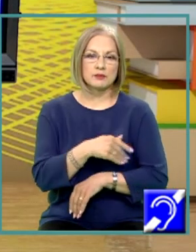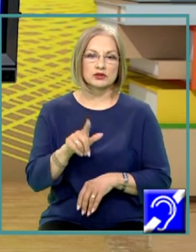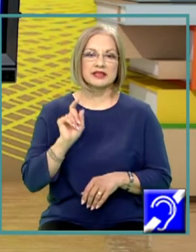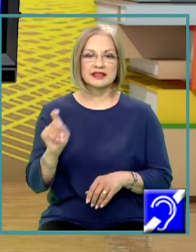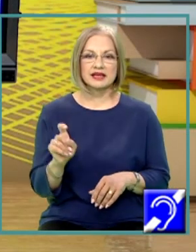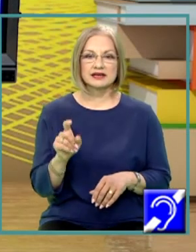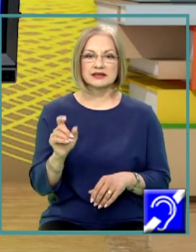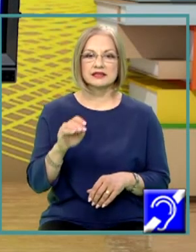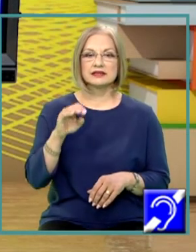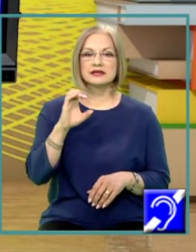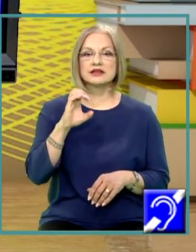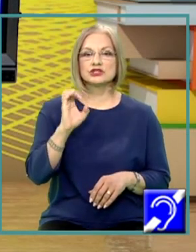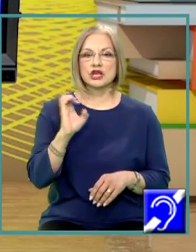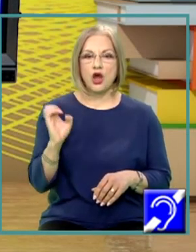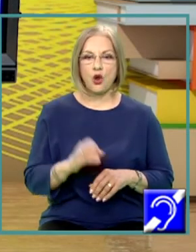monoxidul de carbon.